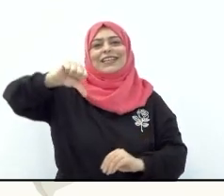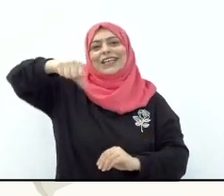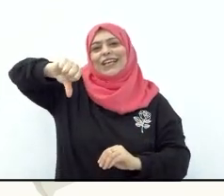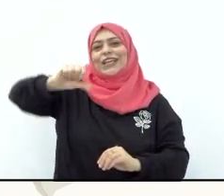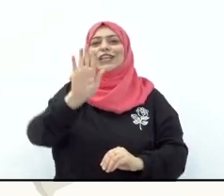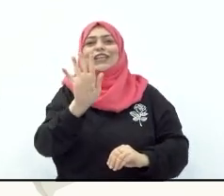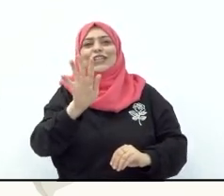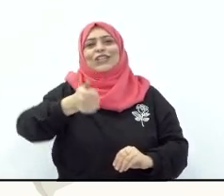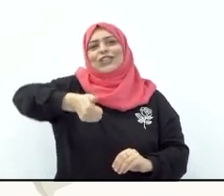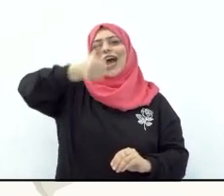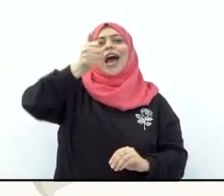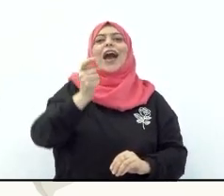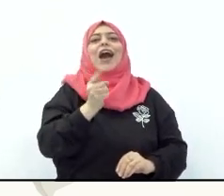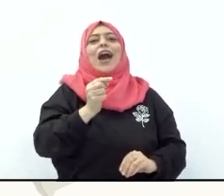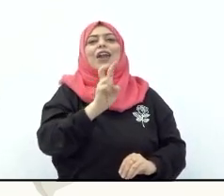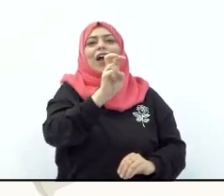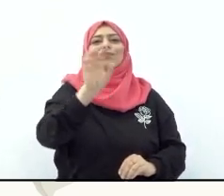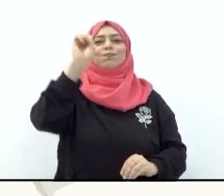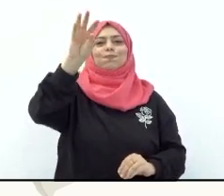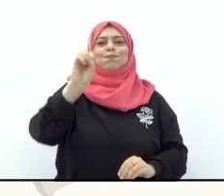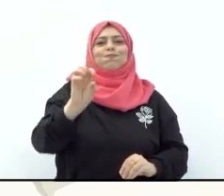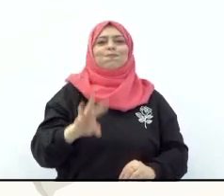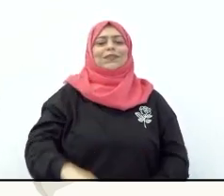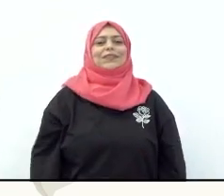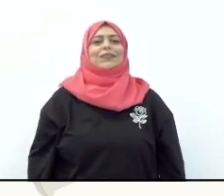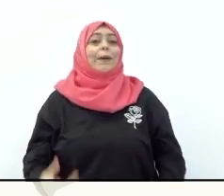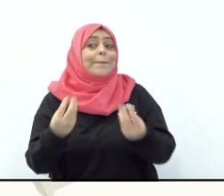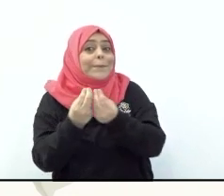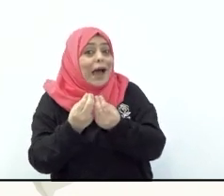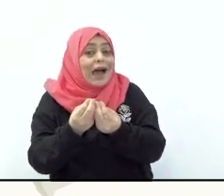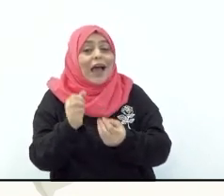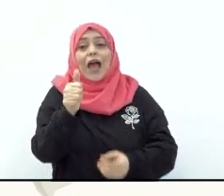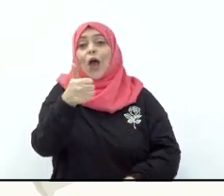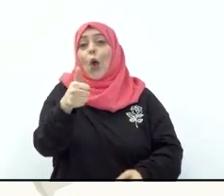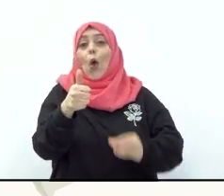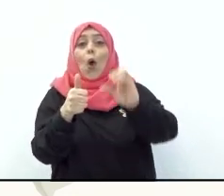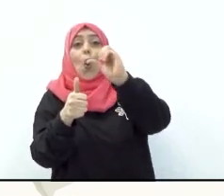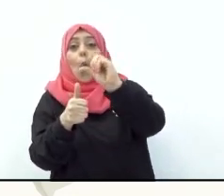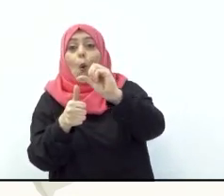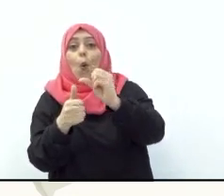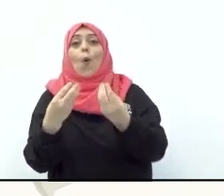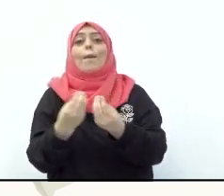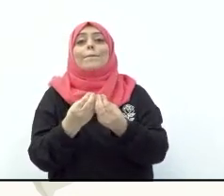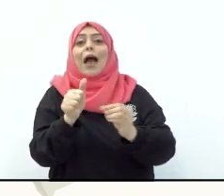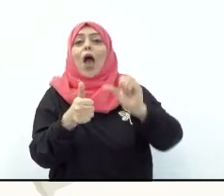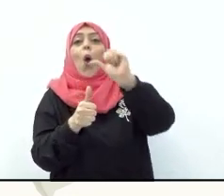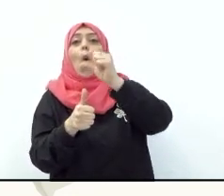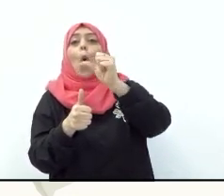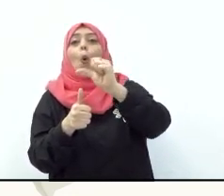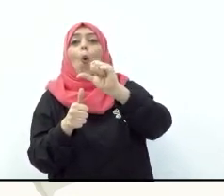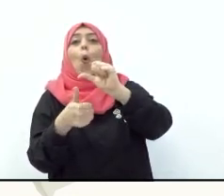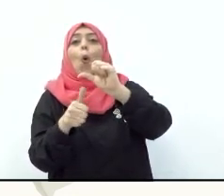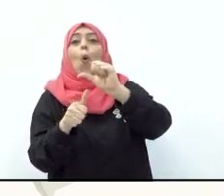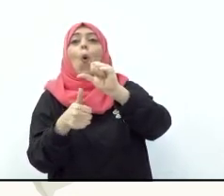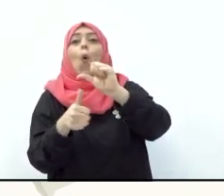إشارة ومع الضمة أنتم أبطال أو أو